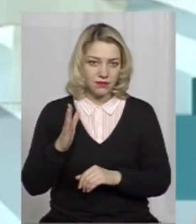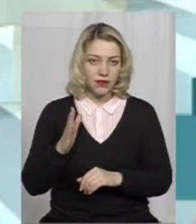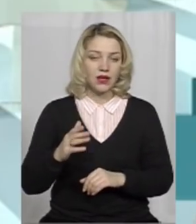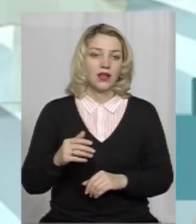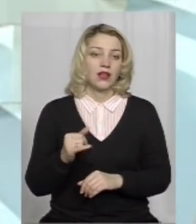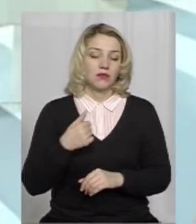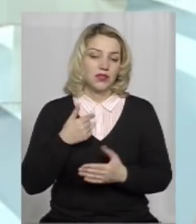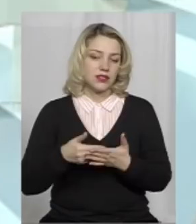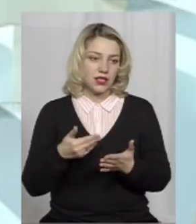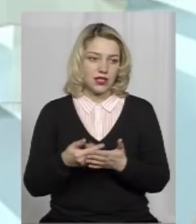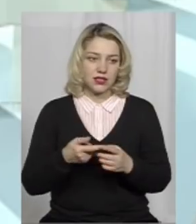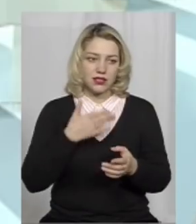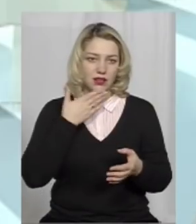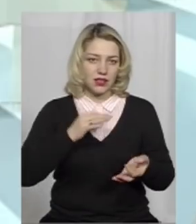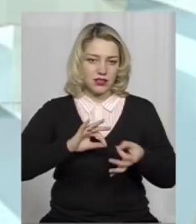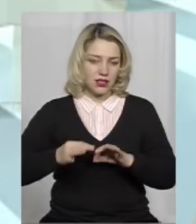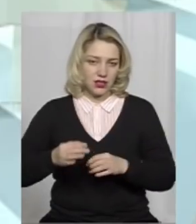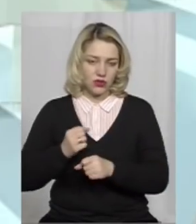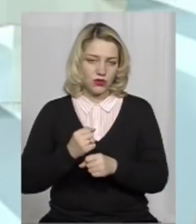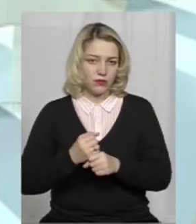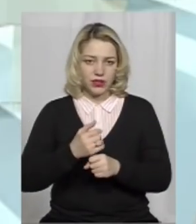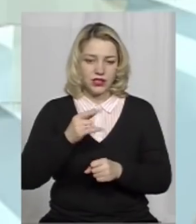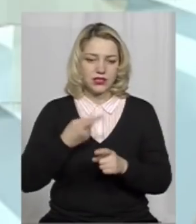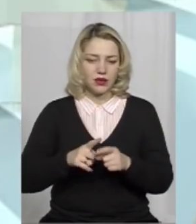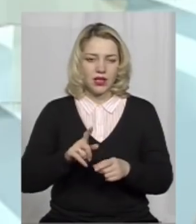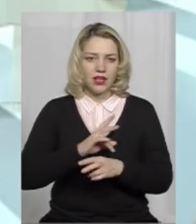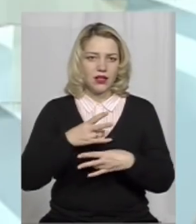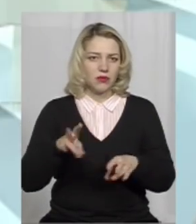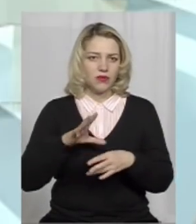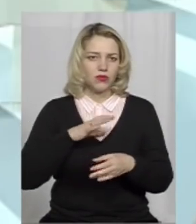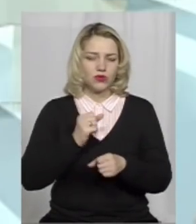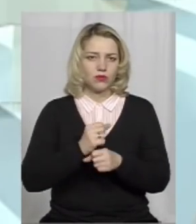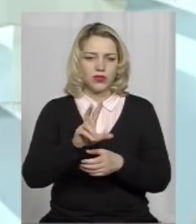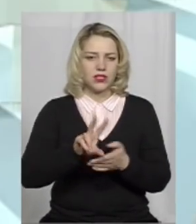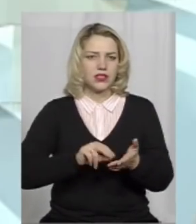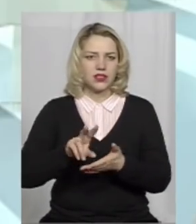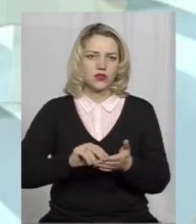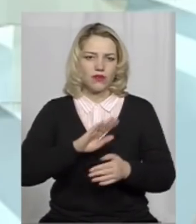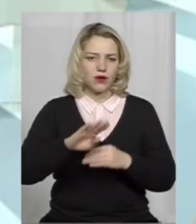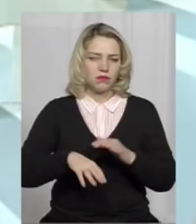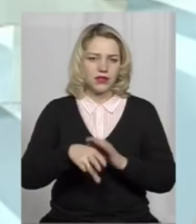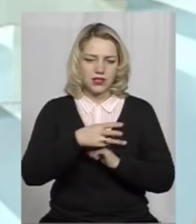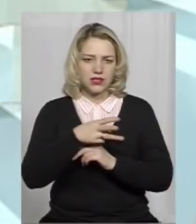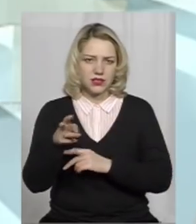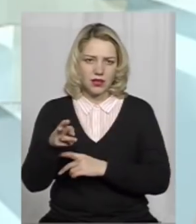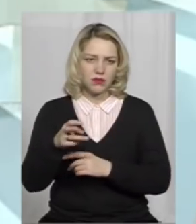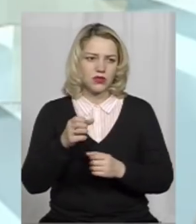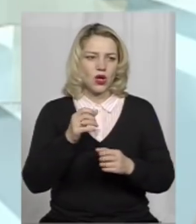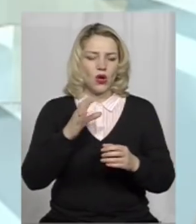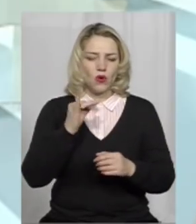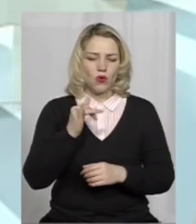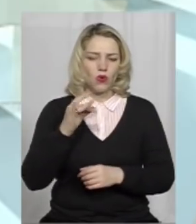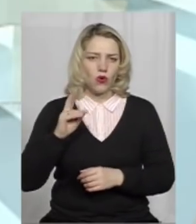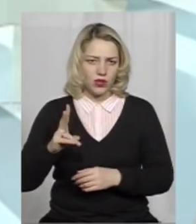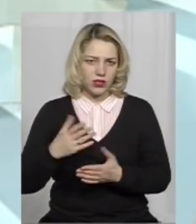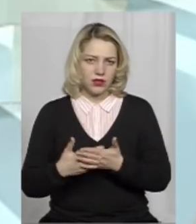Мені здається, що це нескладно зробити. Це не має бути зразковий під запис урок. Це робочі фрагменти, можливо,